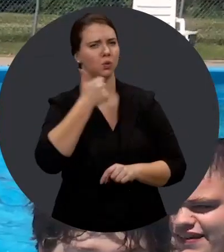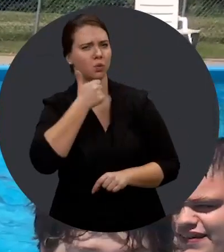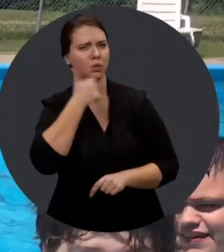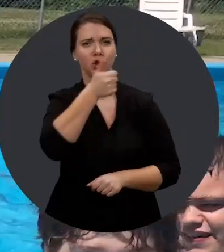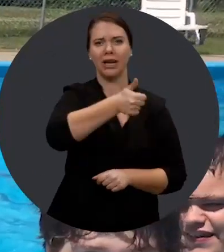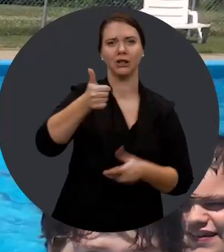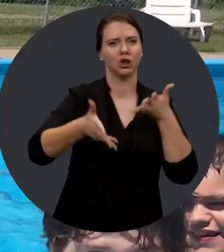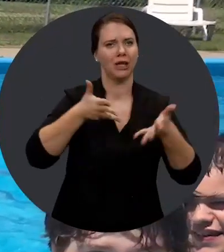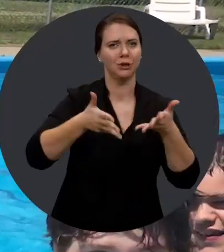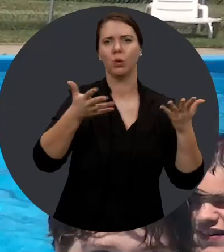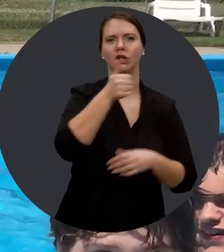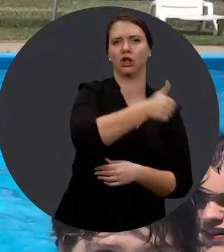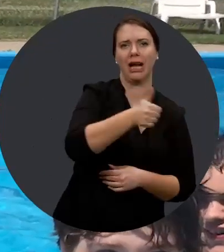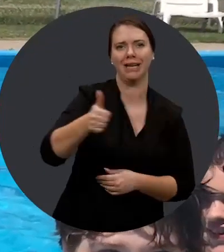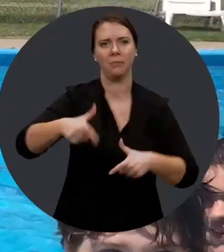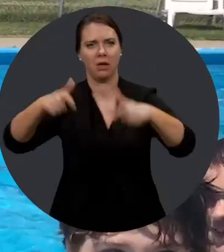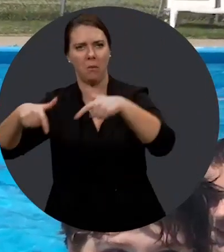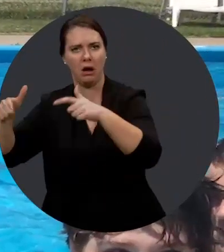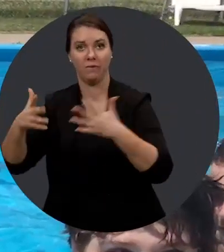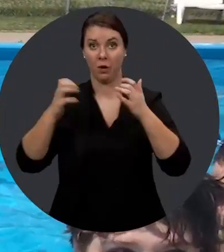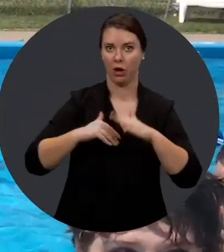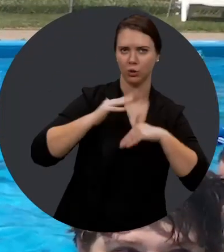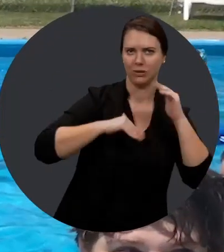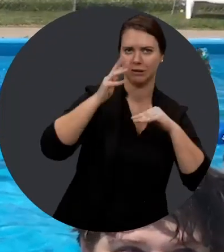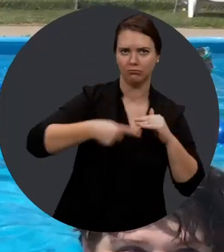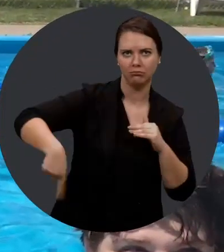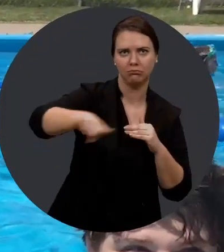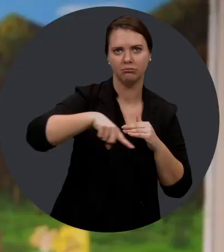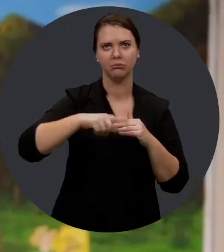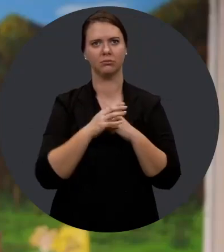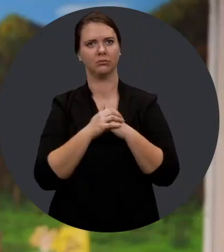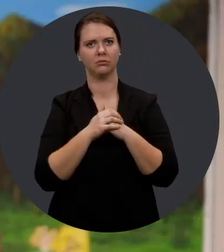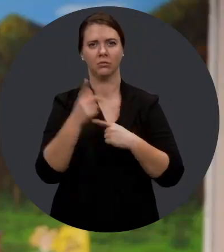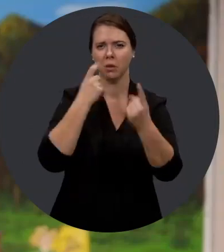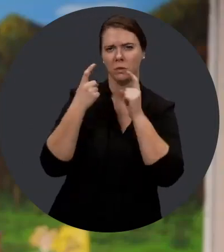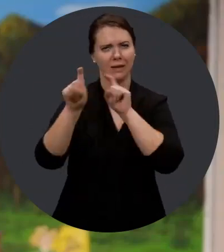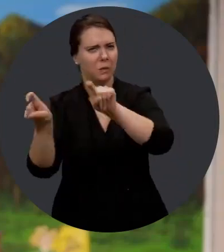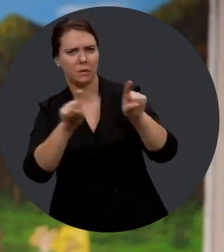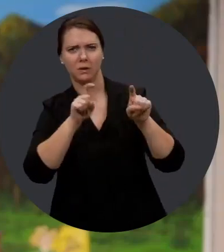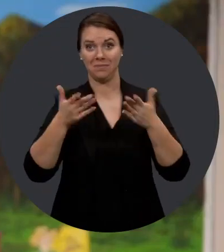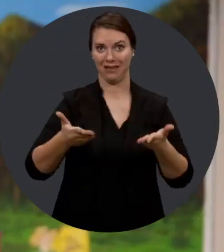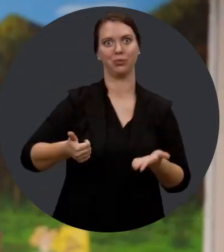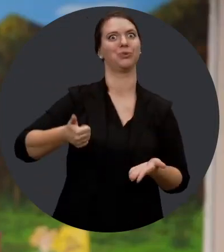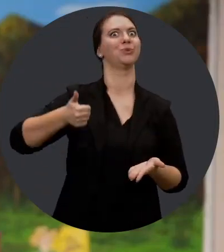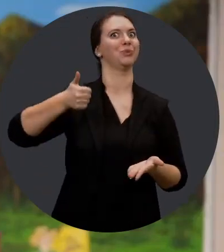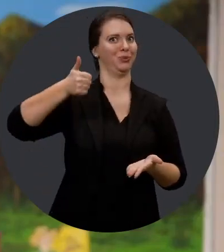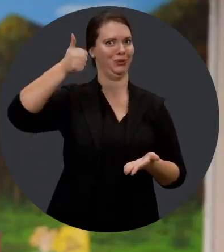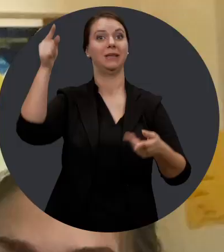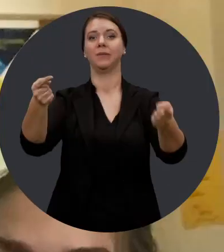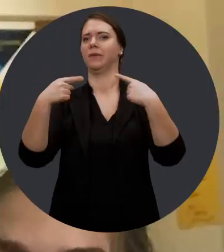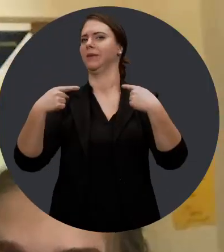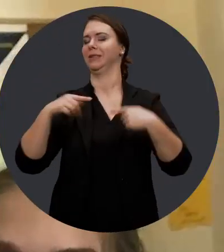questionnements à chaque geste ou à chaque immobilisation qu'on veut construire. On se pose des questions maintenant